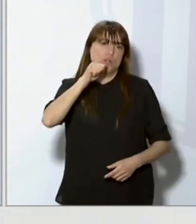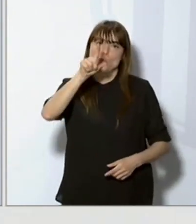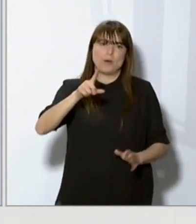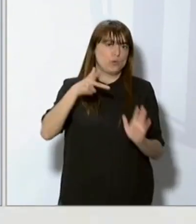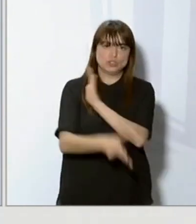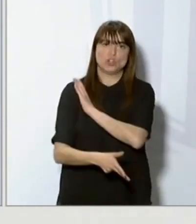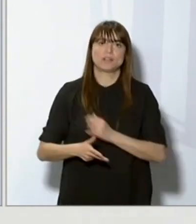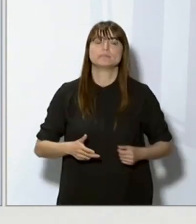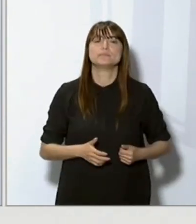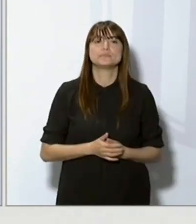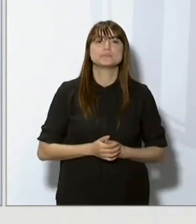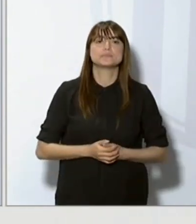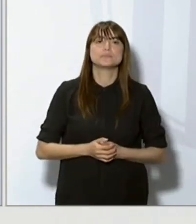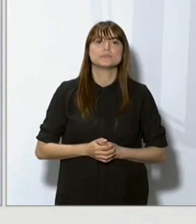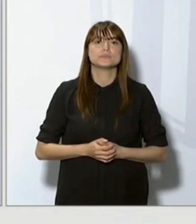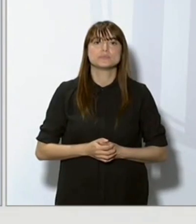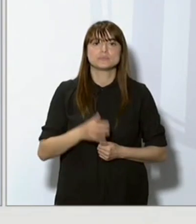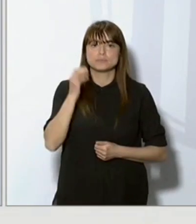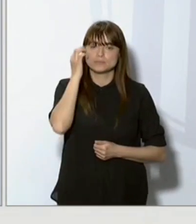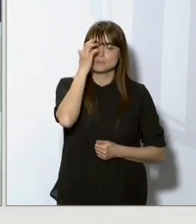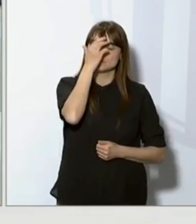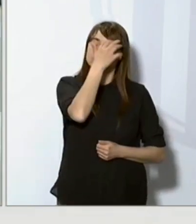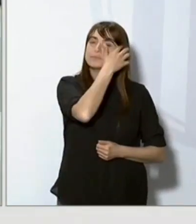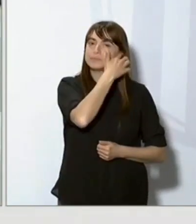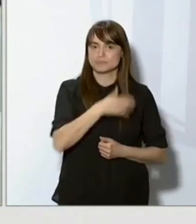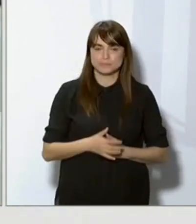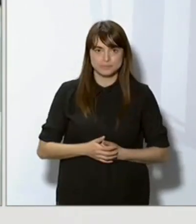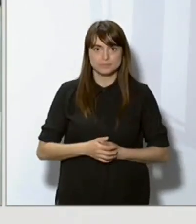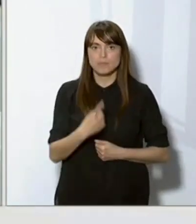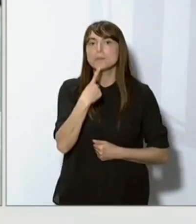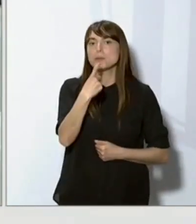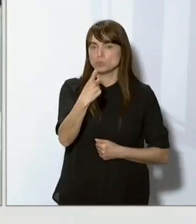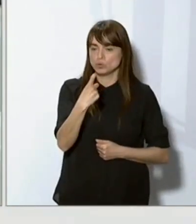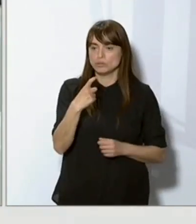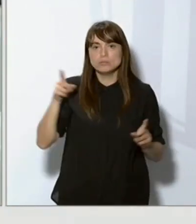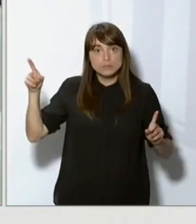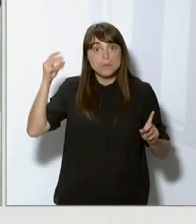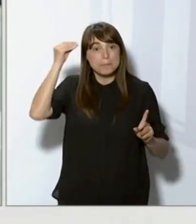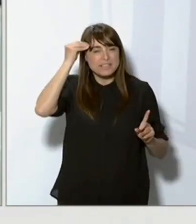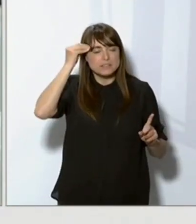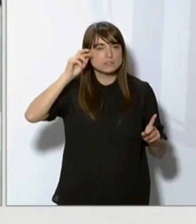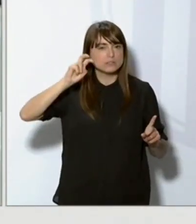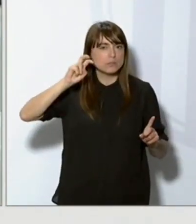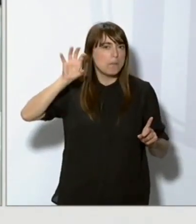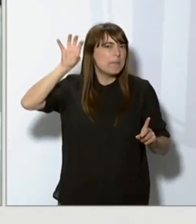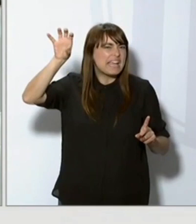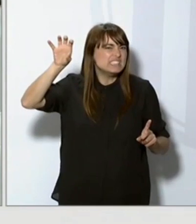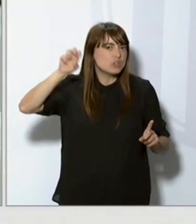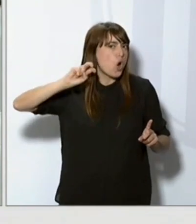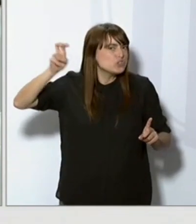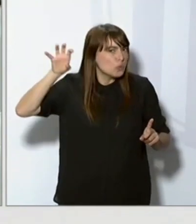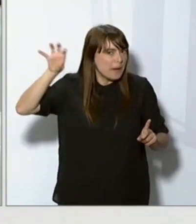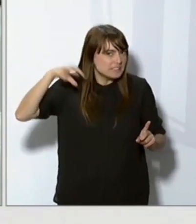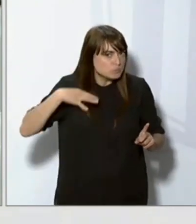Li preguntava també si descarten o el govern considera que no hi la possibilitat que hi hagués un tercer país al darrere d'aquest